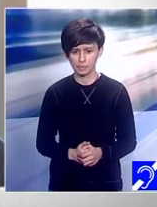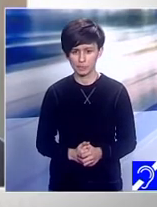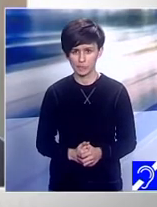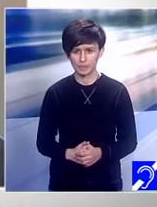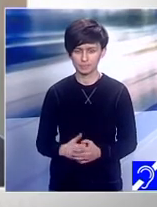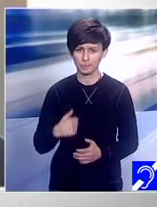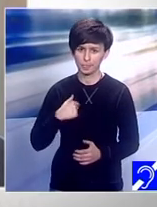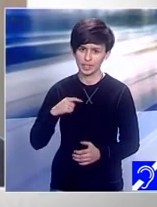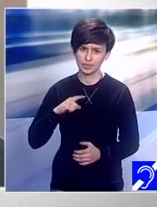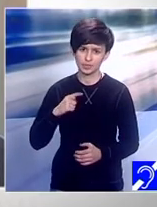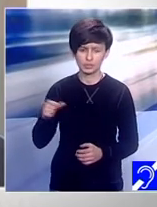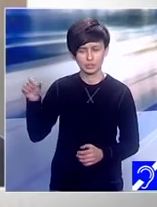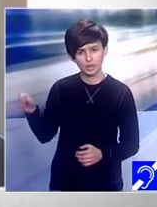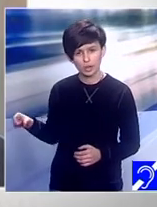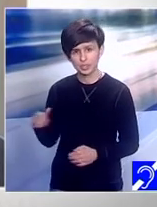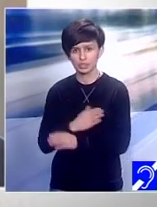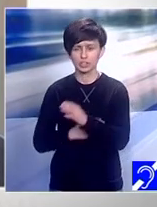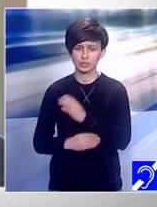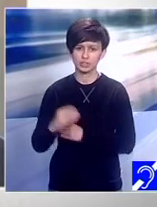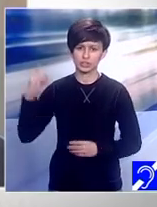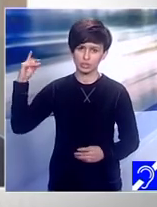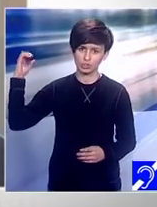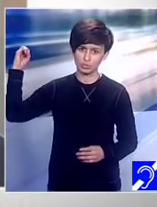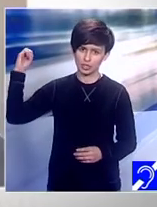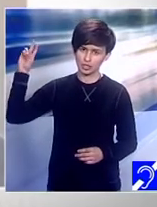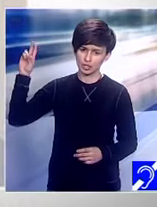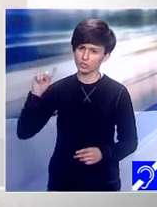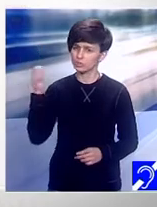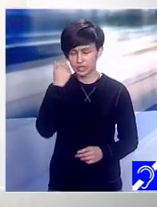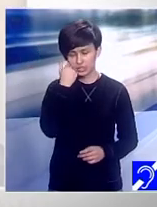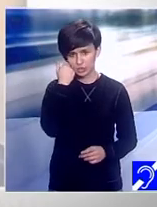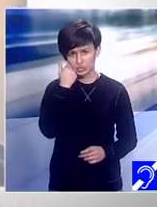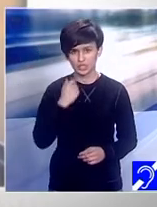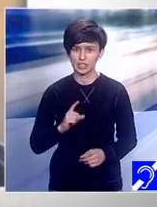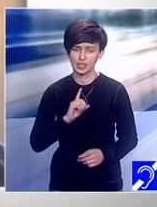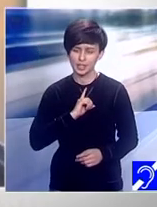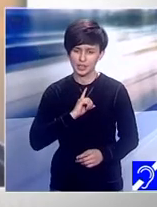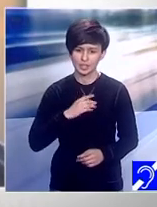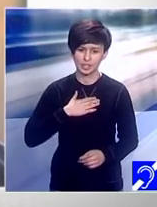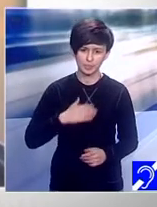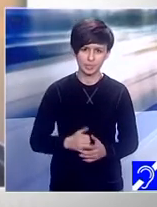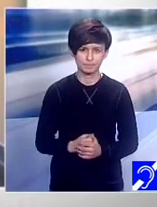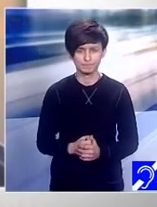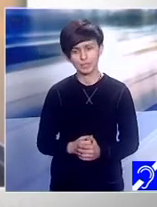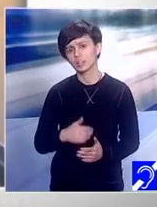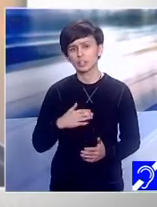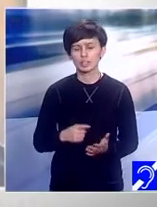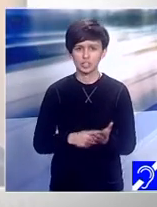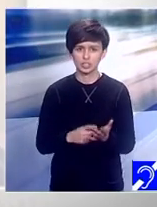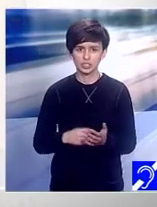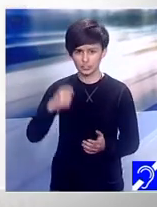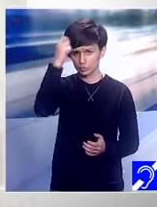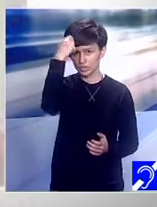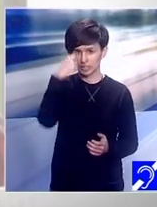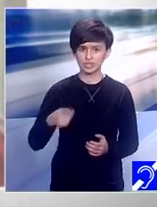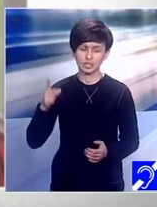Sunt o persoană cu sindrom down și numevoșine de identitatea mea. Cerc să fiu un cetățean cu drepturi și obligații.